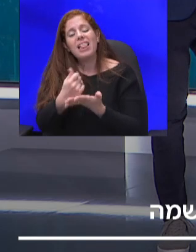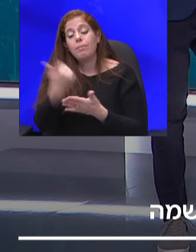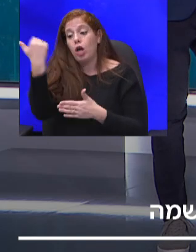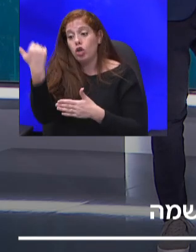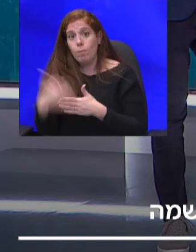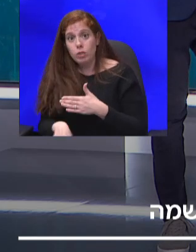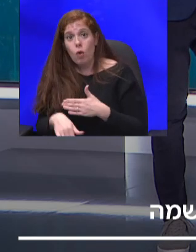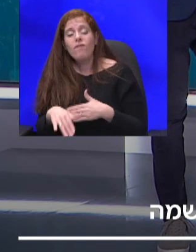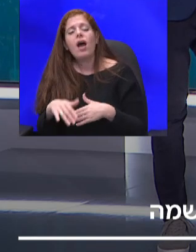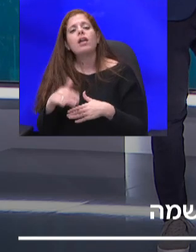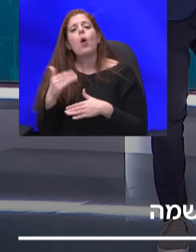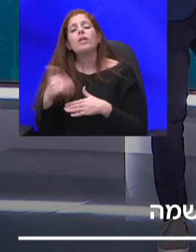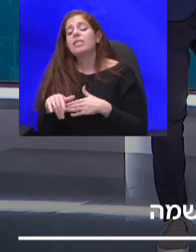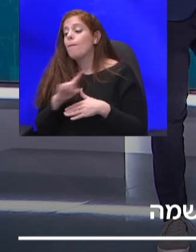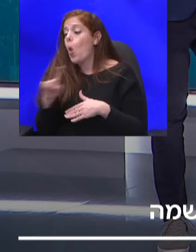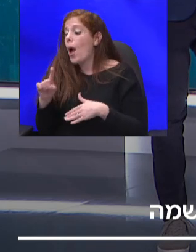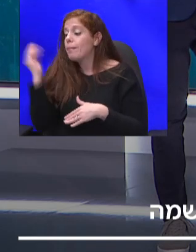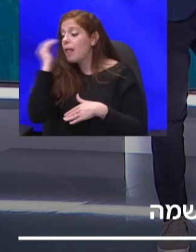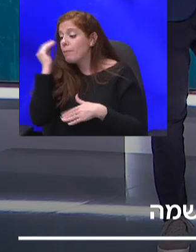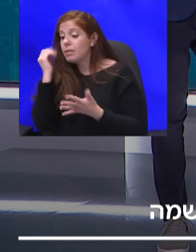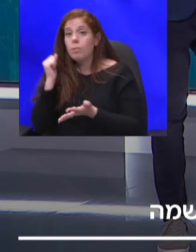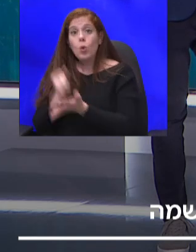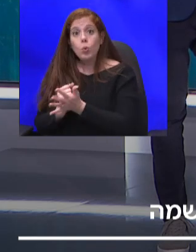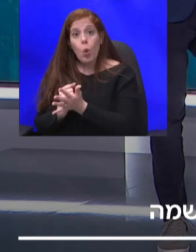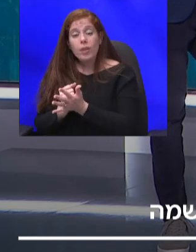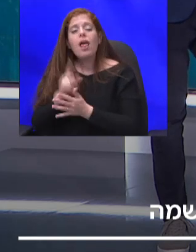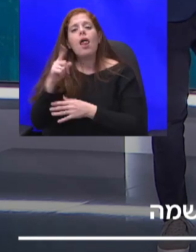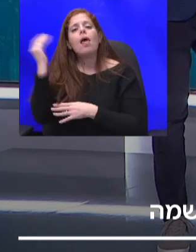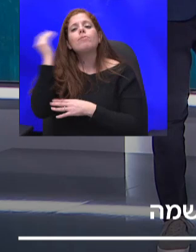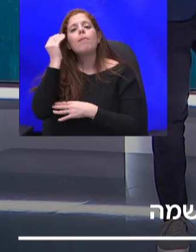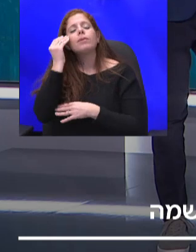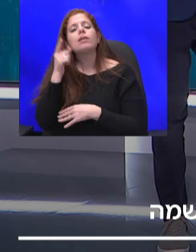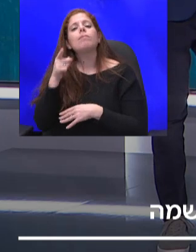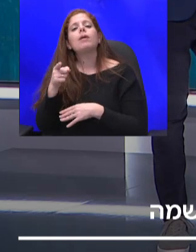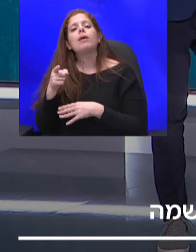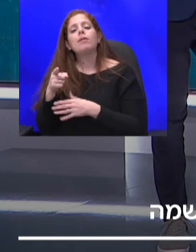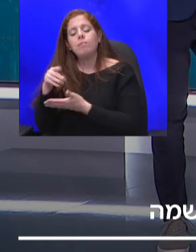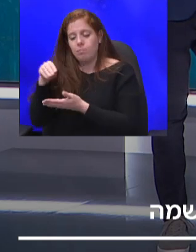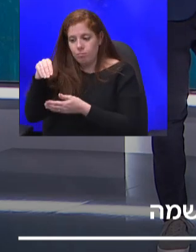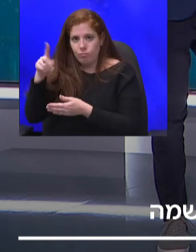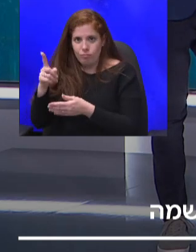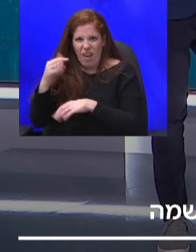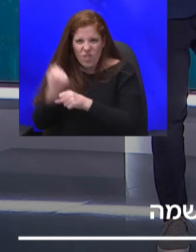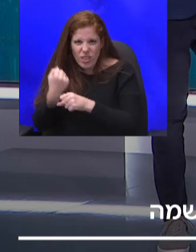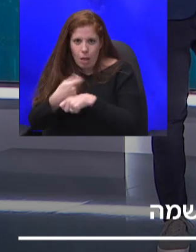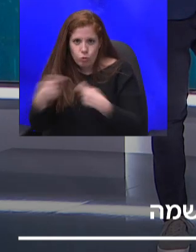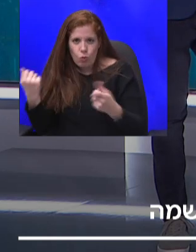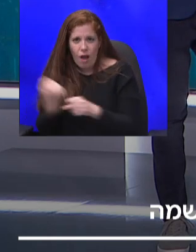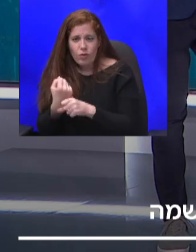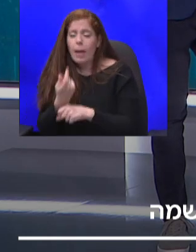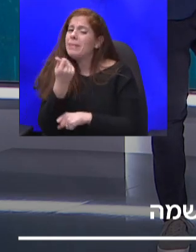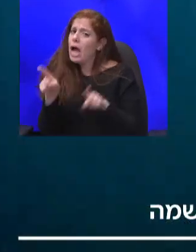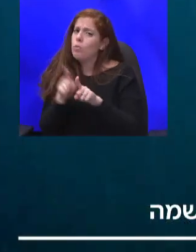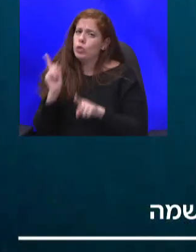לא רק עם תלמידים עם תעודות, אלא עם תלמידים עם הסמות בתוך שוק העבודה, בשכר, כמו שצריך להיות. עכשיו, זו תוכנית